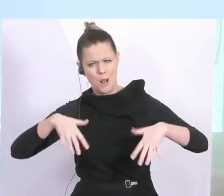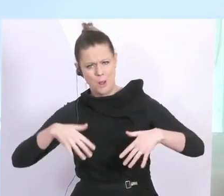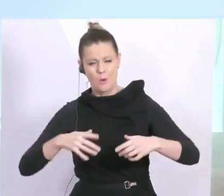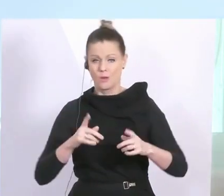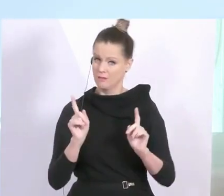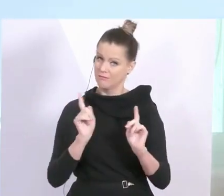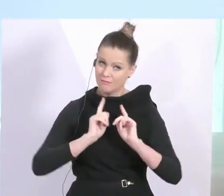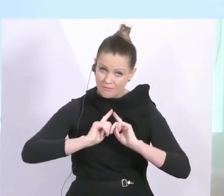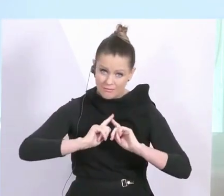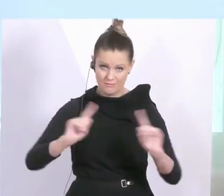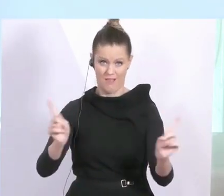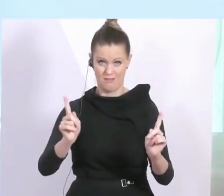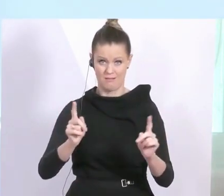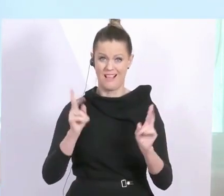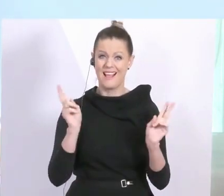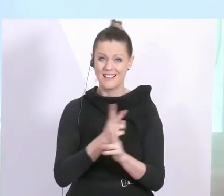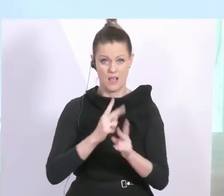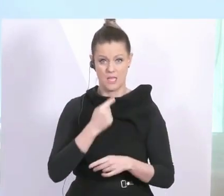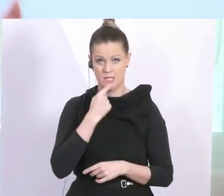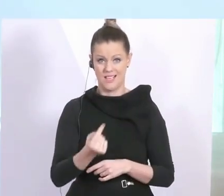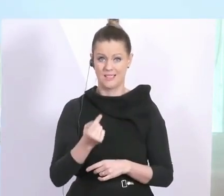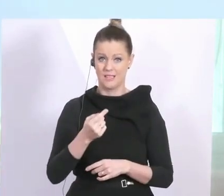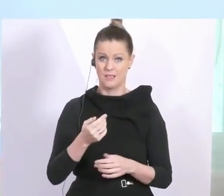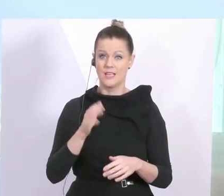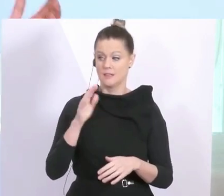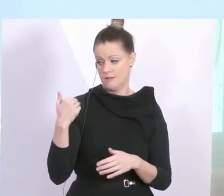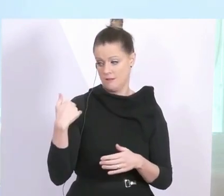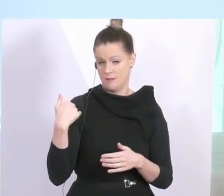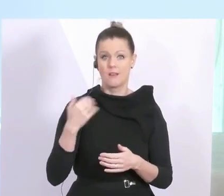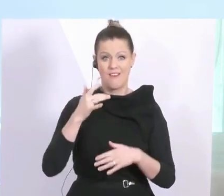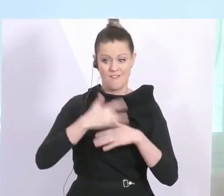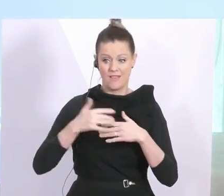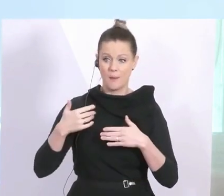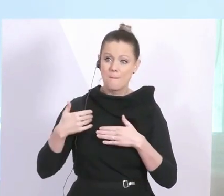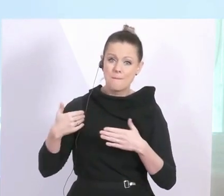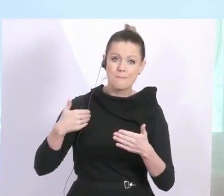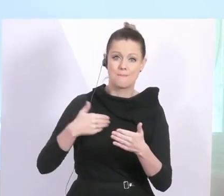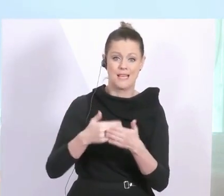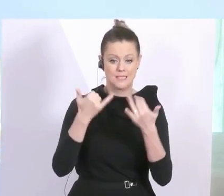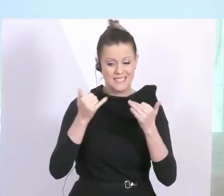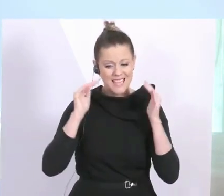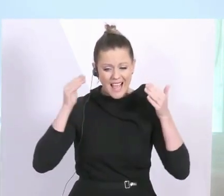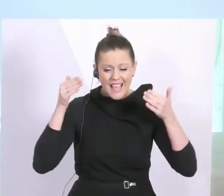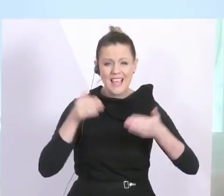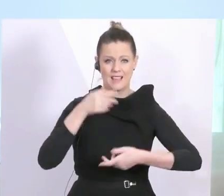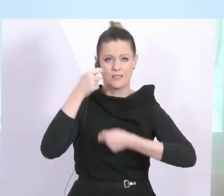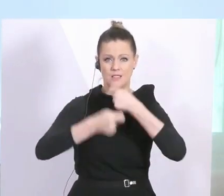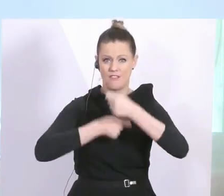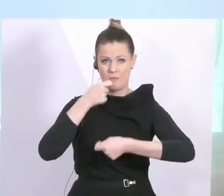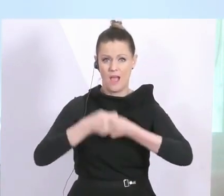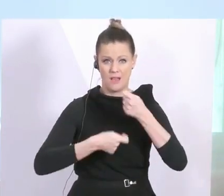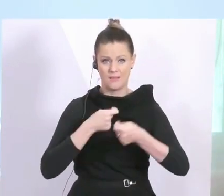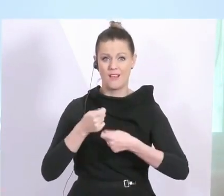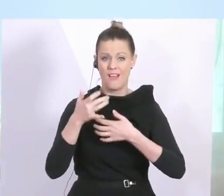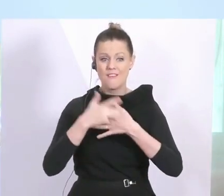Ich kann das nur, ich kann das nur bestärken. Wir haben uns intensiv seit Freitag, wo wir uns vorgenommen haben, dass wir schon in die